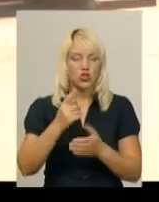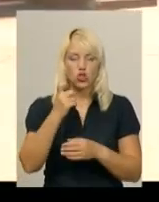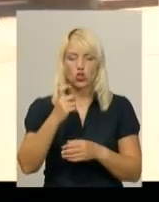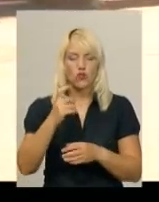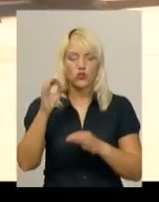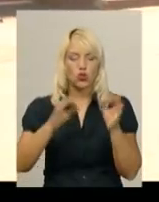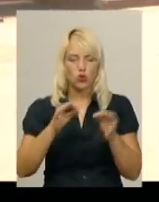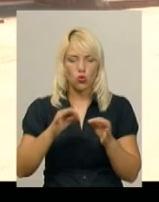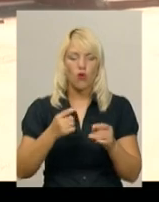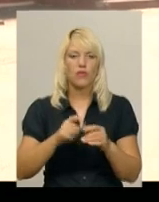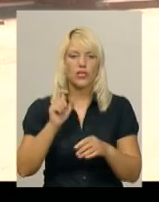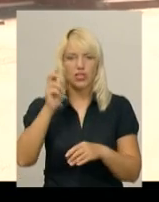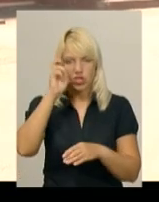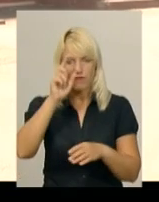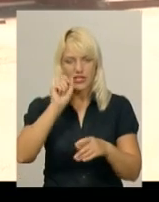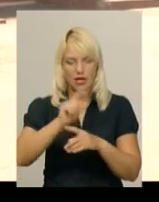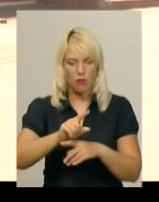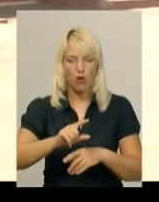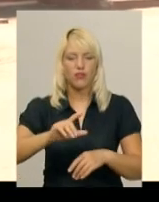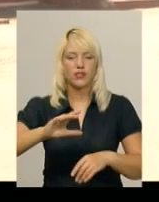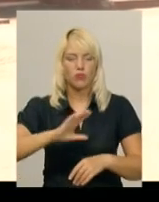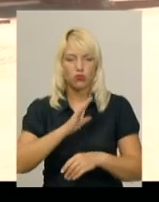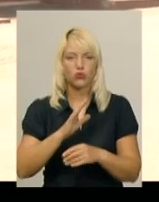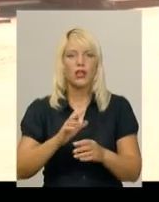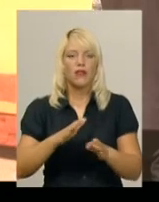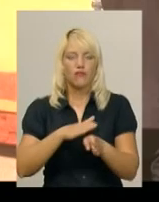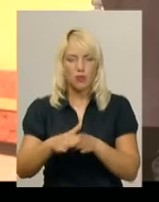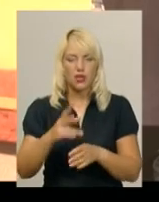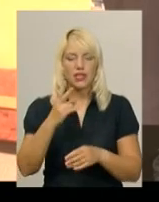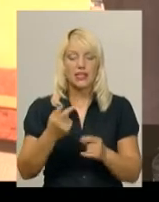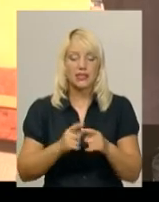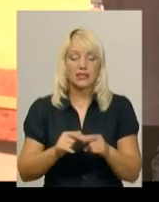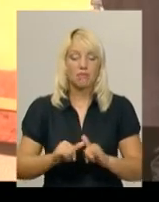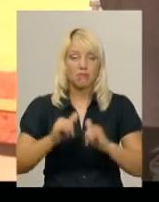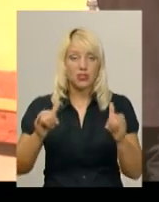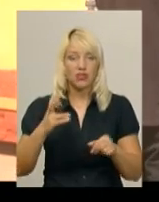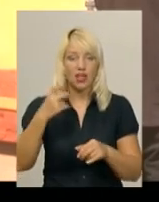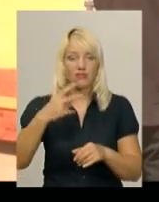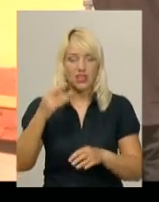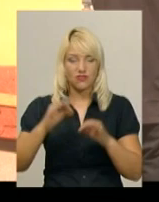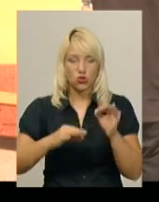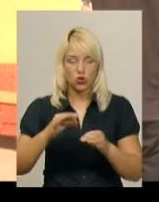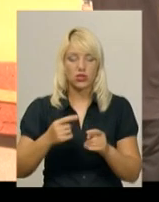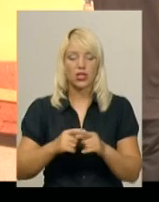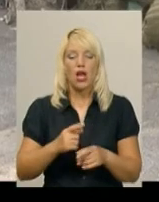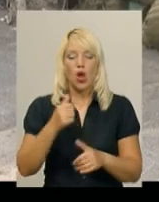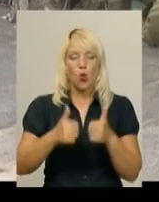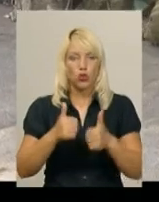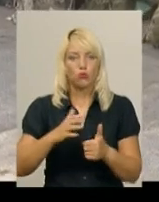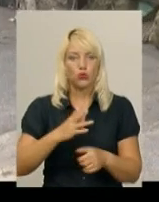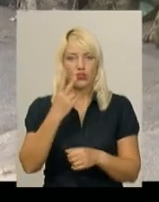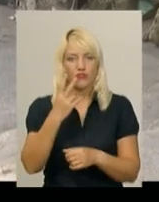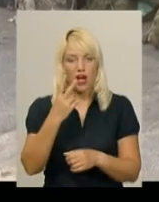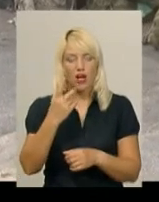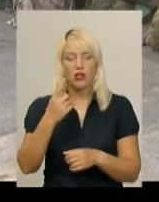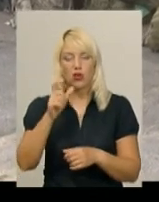кількістю вступників. Цьогоріч воно було збільшене на 20%. Конкурс приступів Академії склав в середнім два абітурієнти на місце, а на